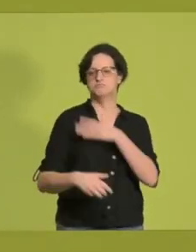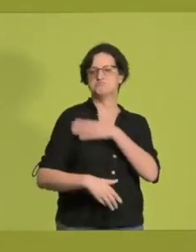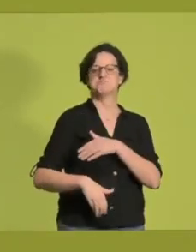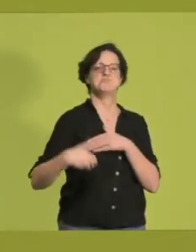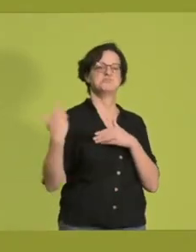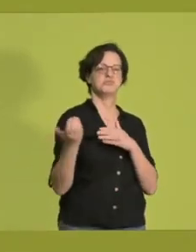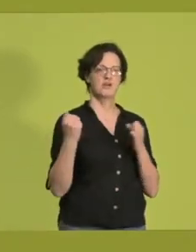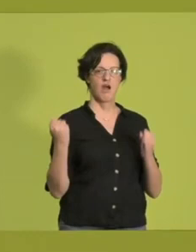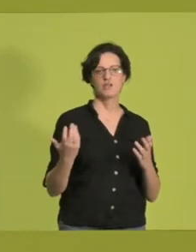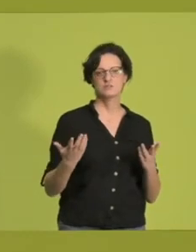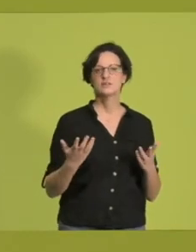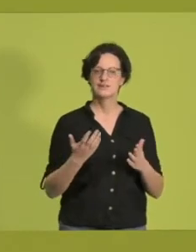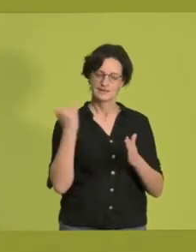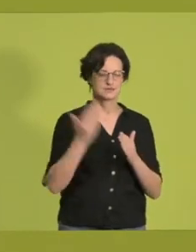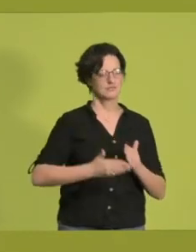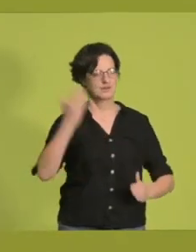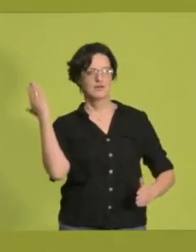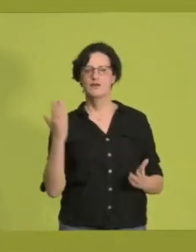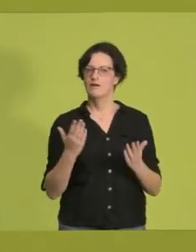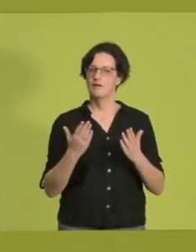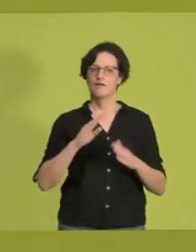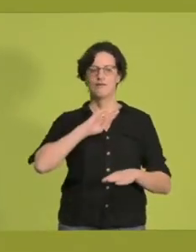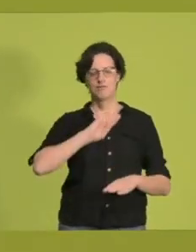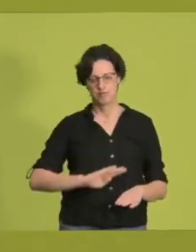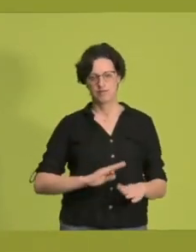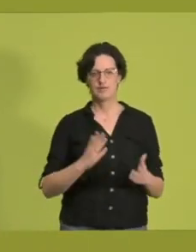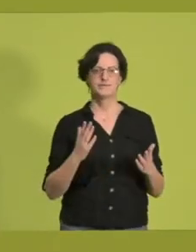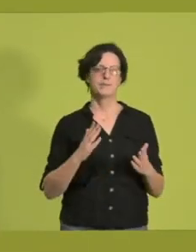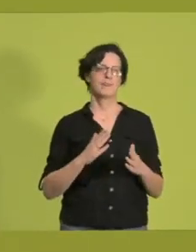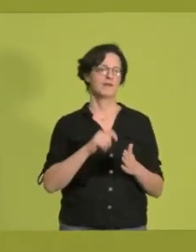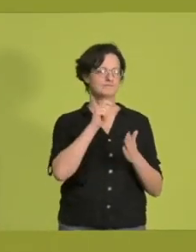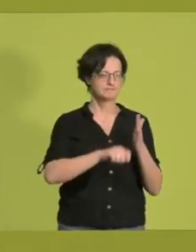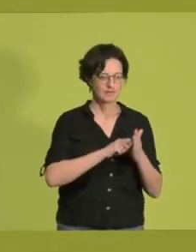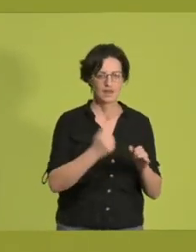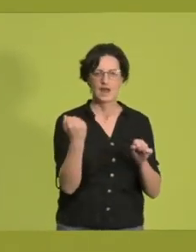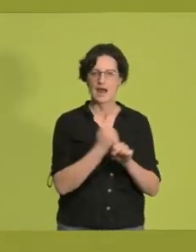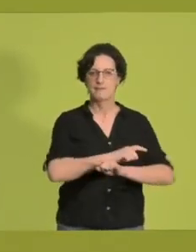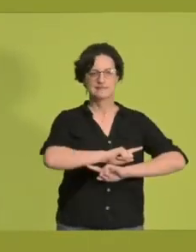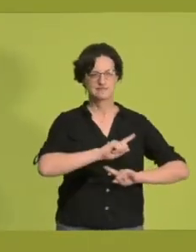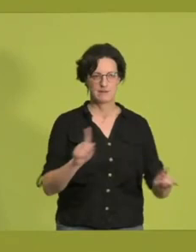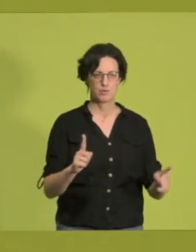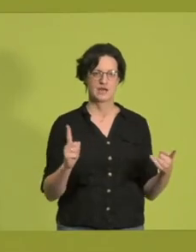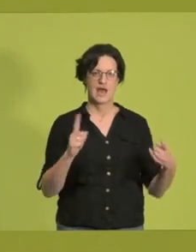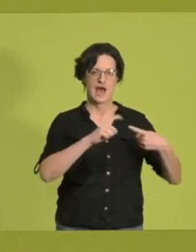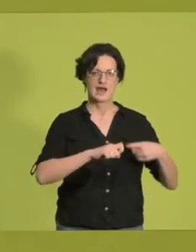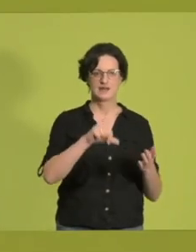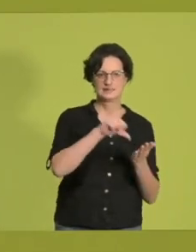so hart dafür zu kämpfen. Das Aus für Ankerzentren und Arbeitsverbote, dafür mehr